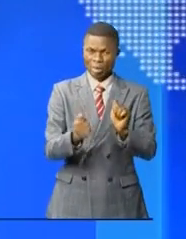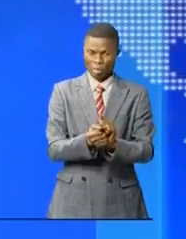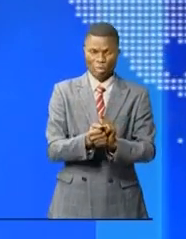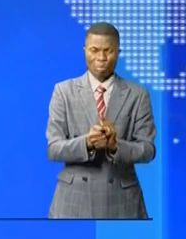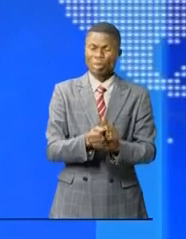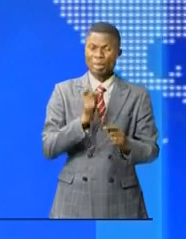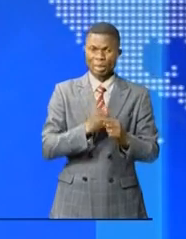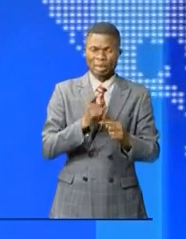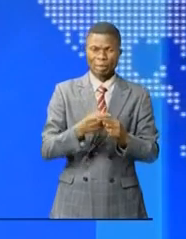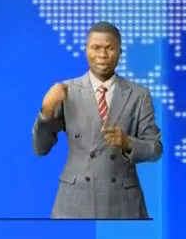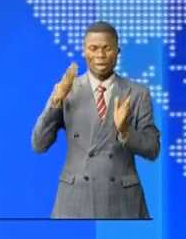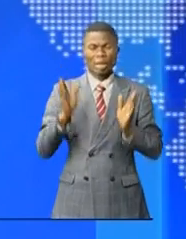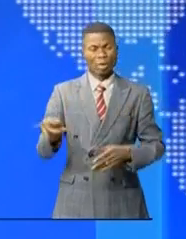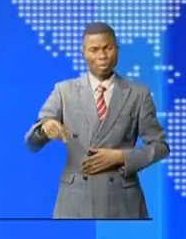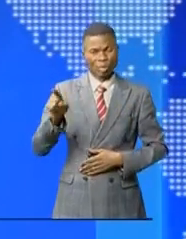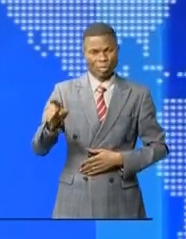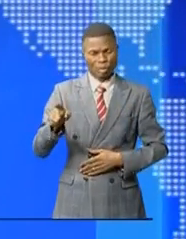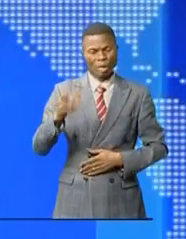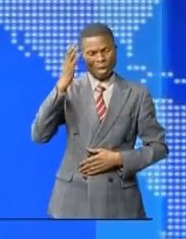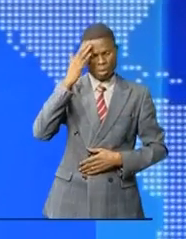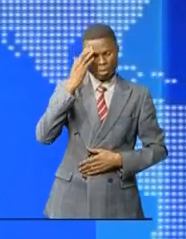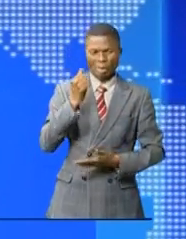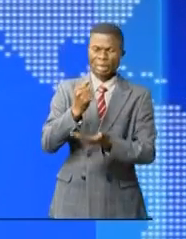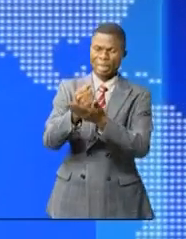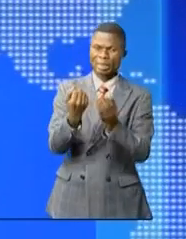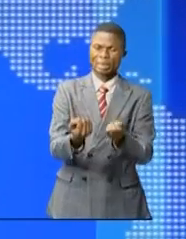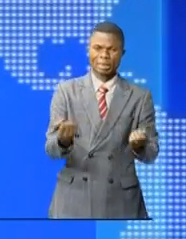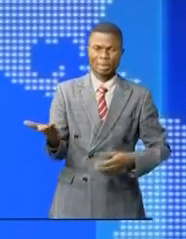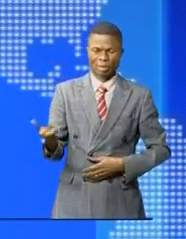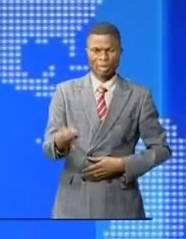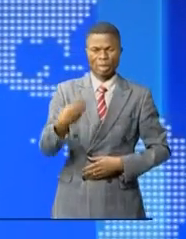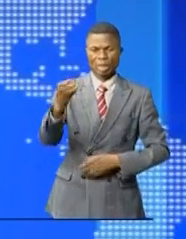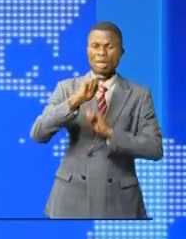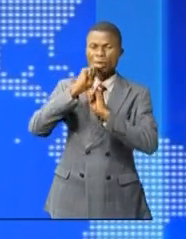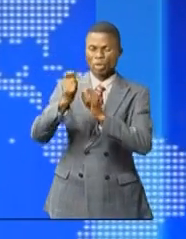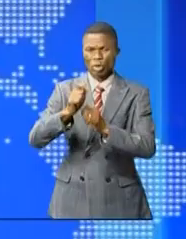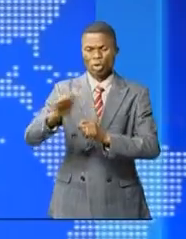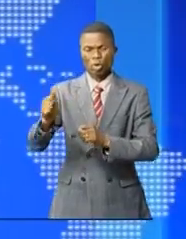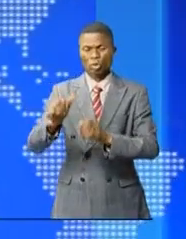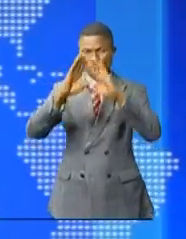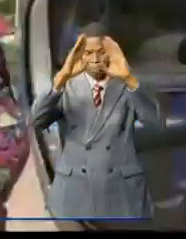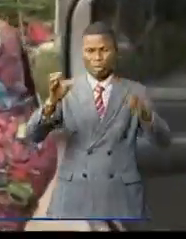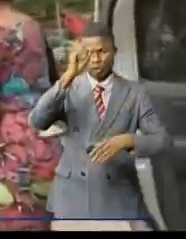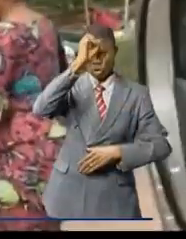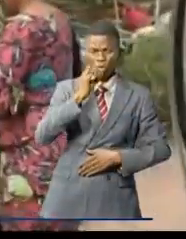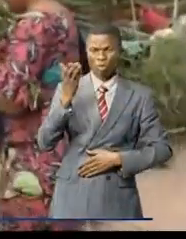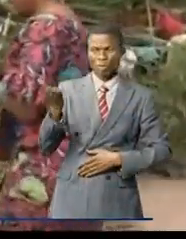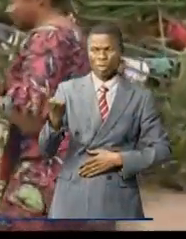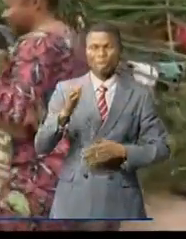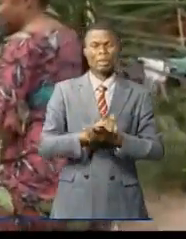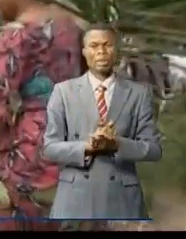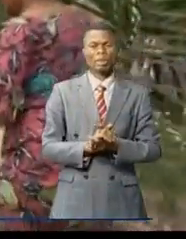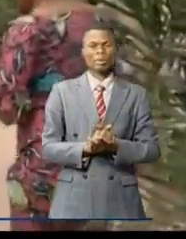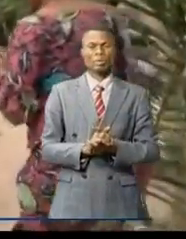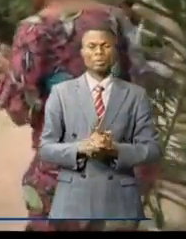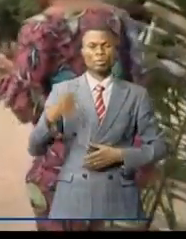indifférent le gouverneur de cette province qui est allé faire des dons dans certains orphelinats. Suivez. Jeanette Longa Moussamba,